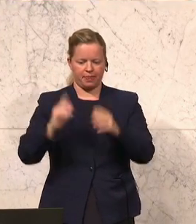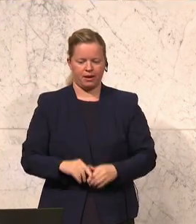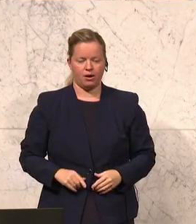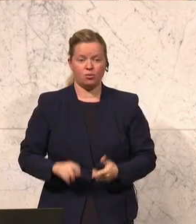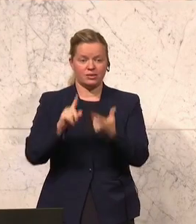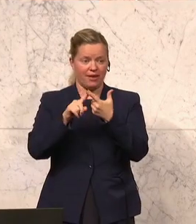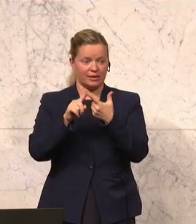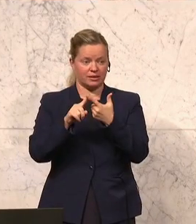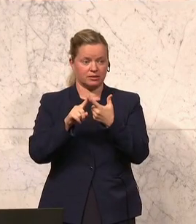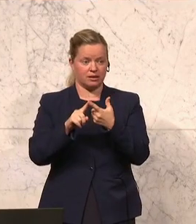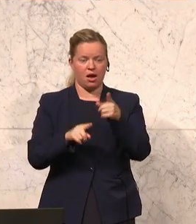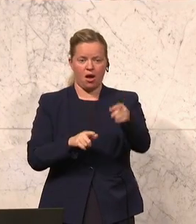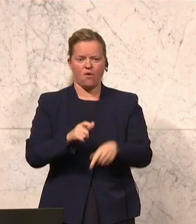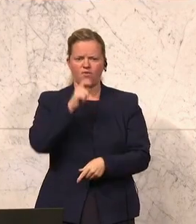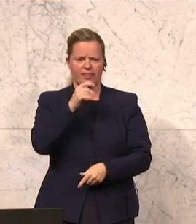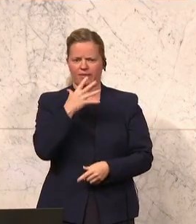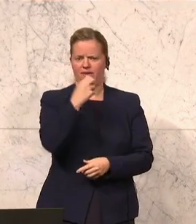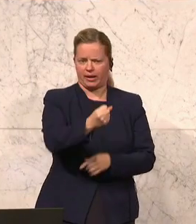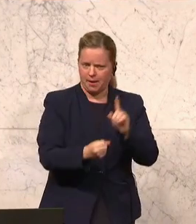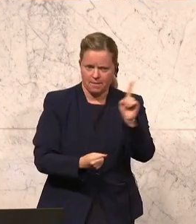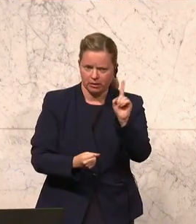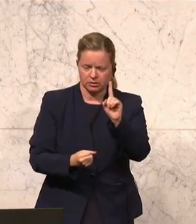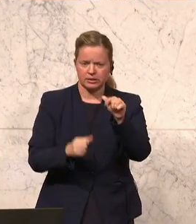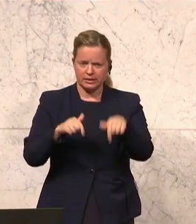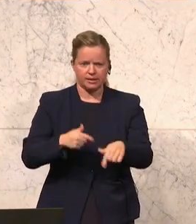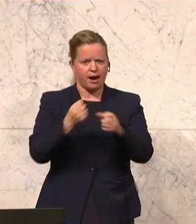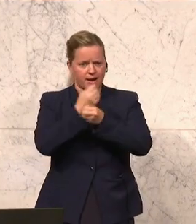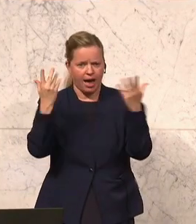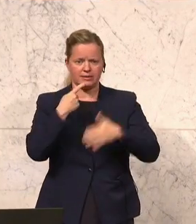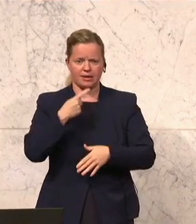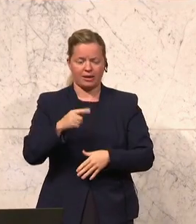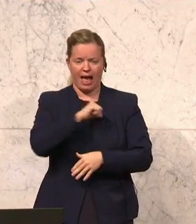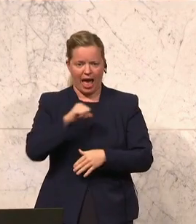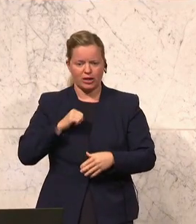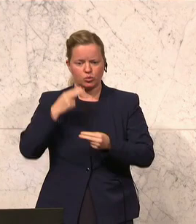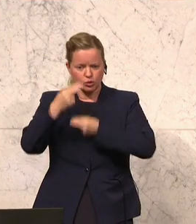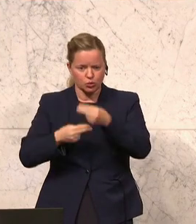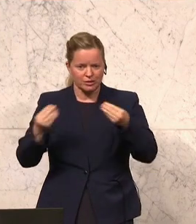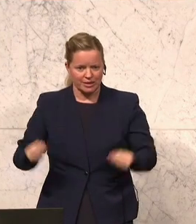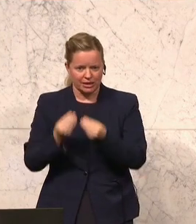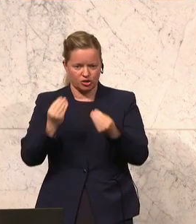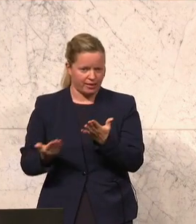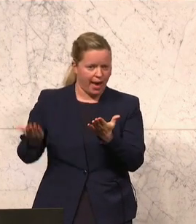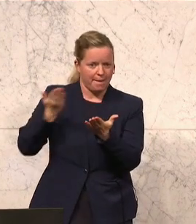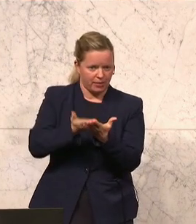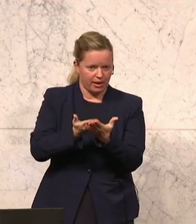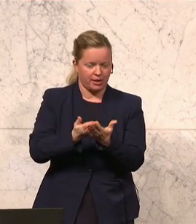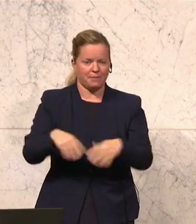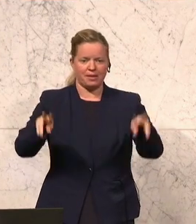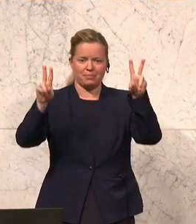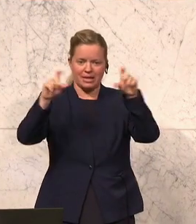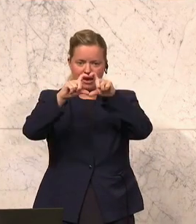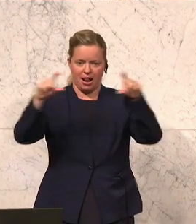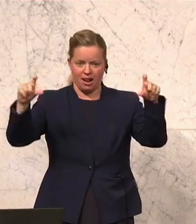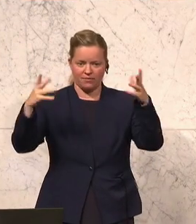da lasse ich mir jetzt das Wort auch nicht nehmen, dahingehend, dass ich festhalte, dass wir einen eigenen Untersuchungsgegenstand einbringen mit dem Titel